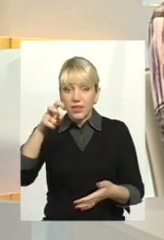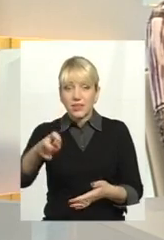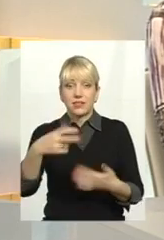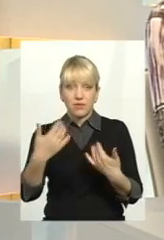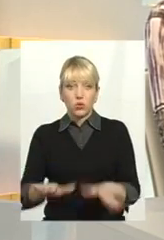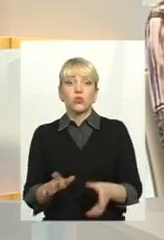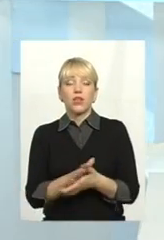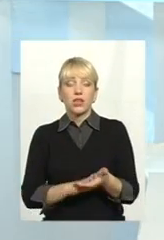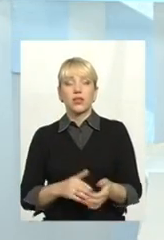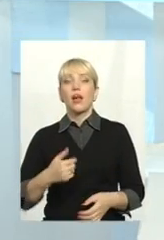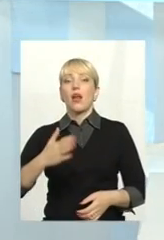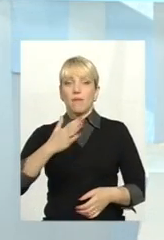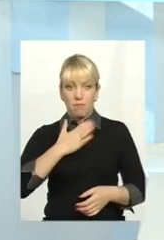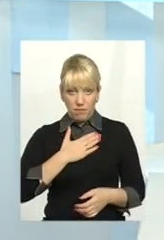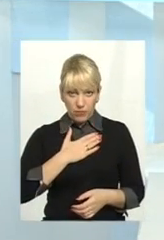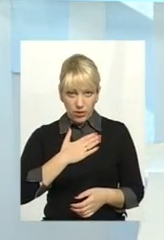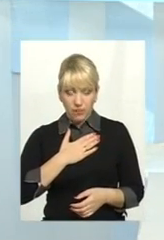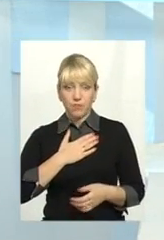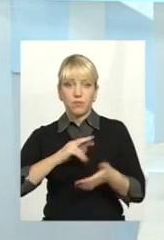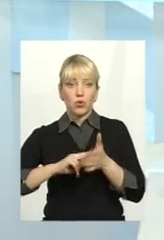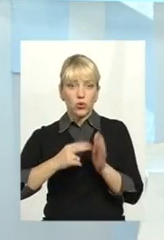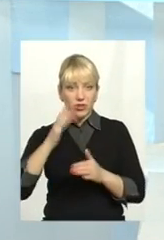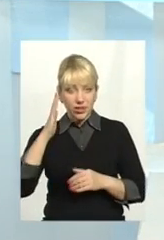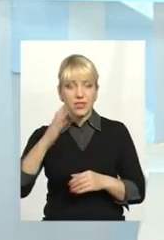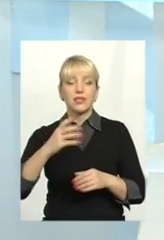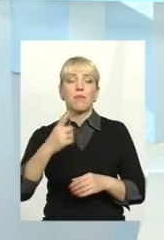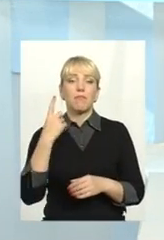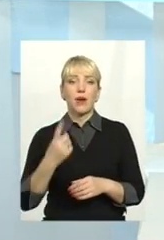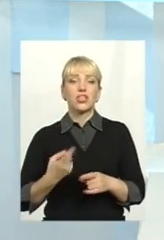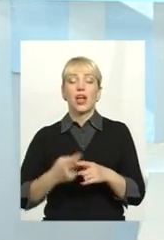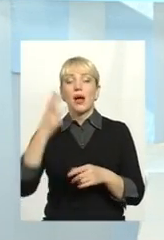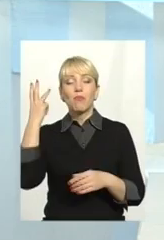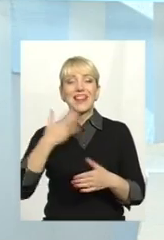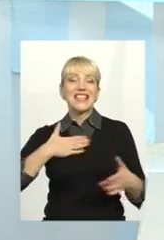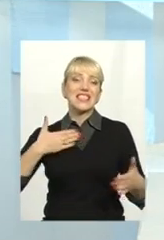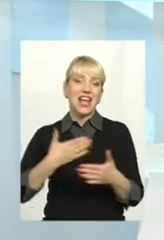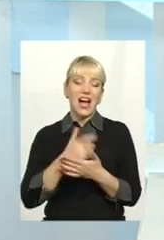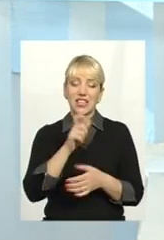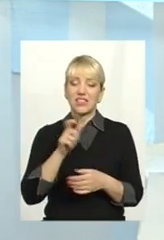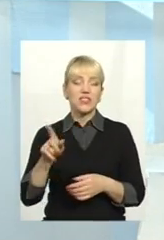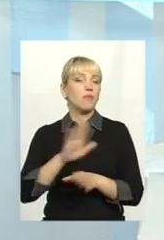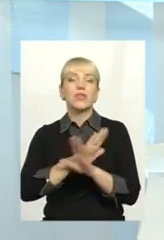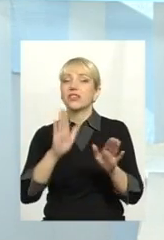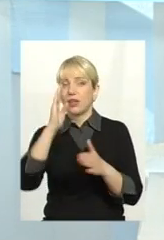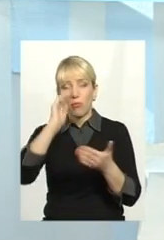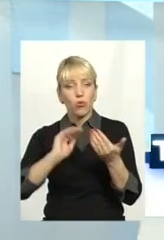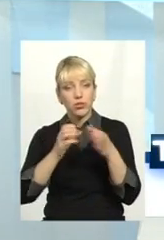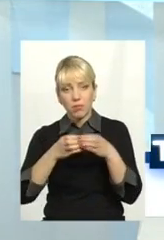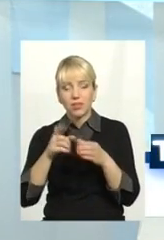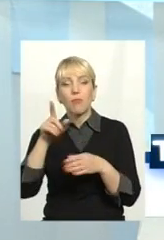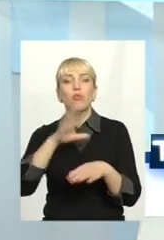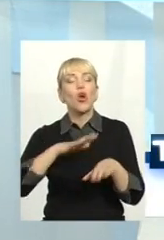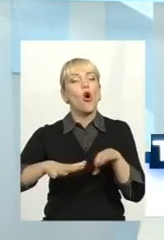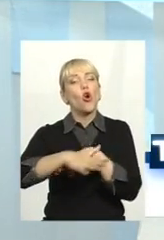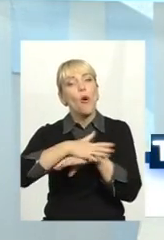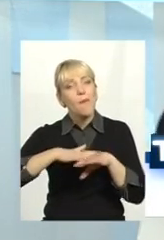один. Перше. Хмельницькі активісти сьогодні, там були не тільки партійці, там була громадськість.